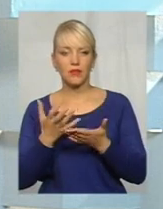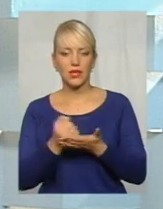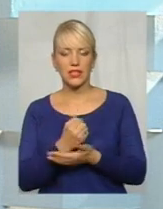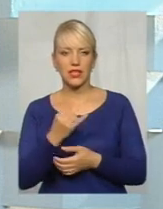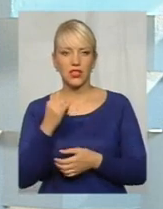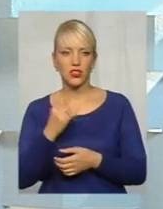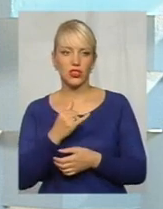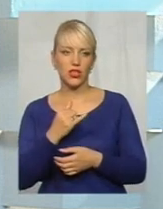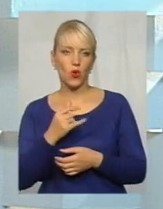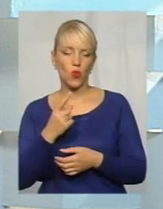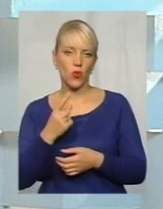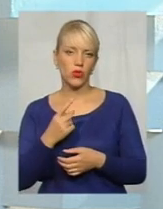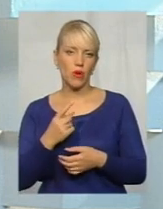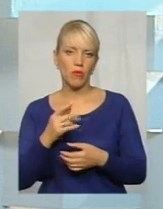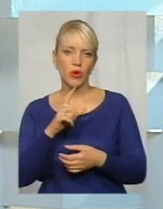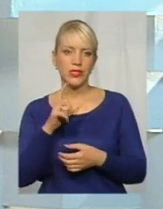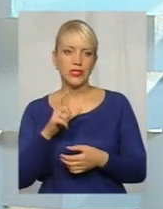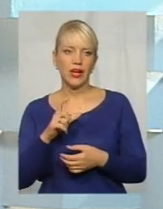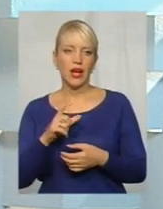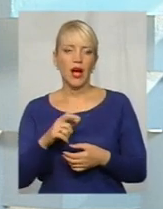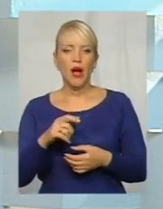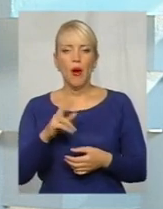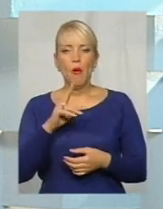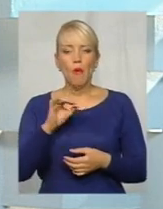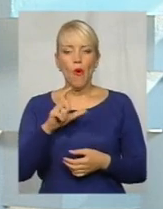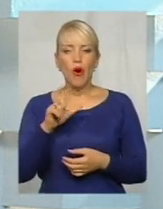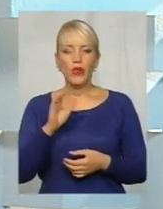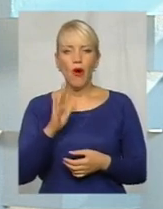у одному з позовів,